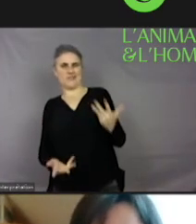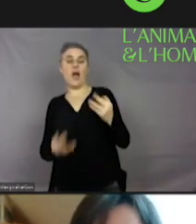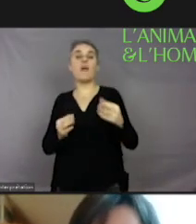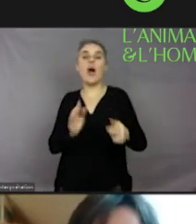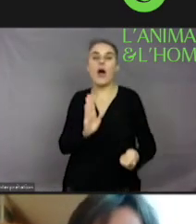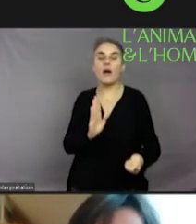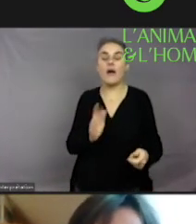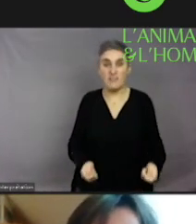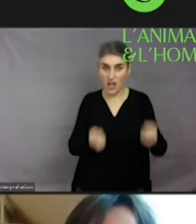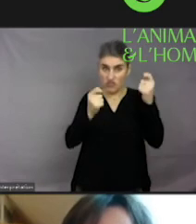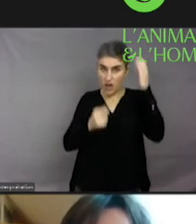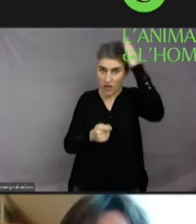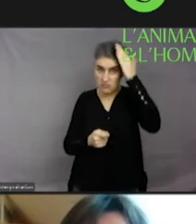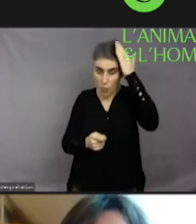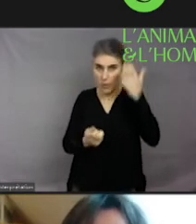éleveurs d'accepter ce mot-là.